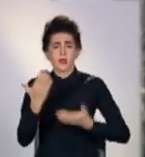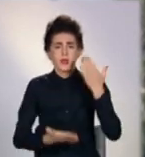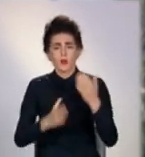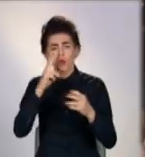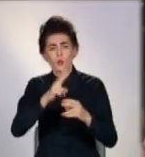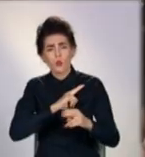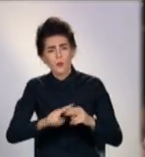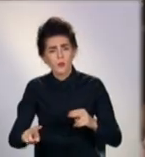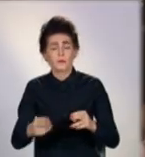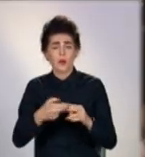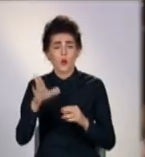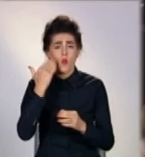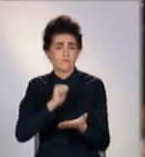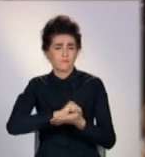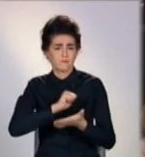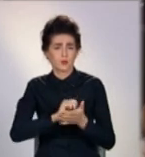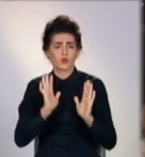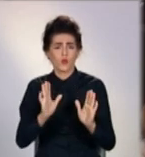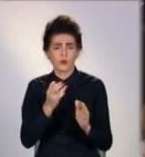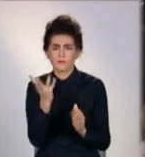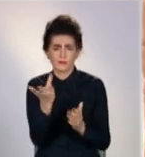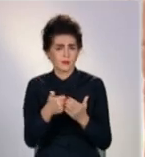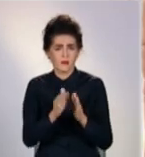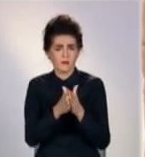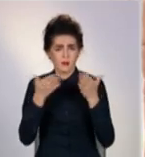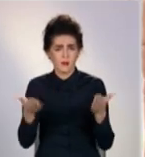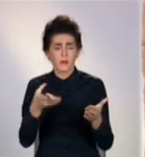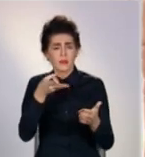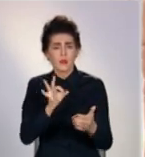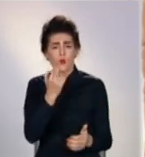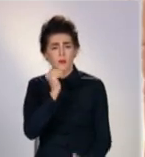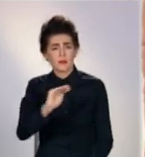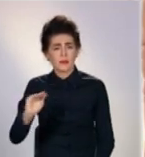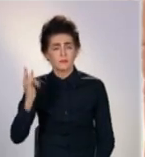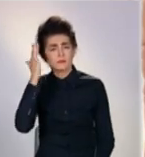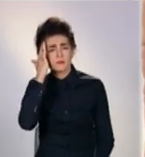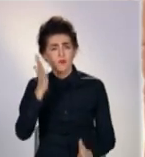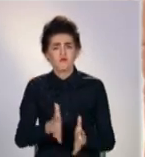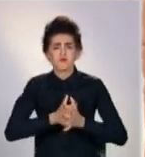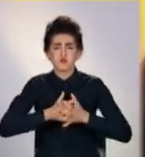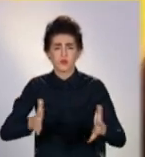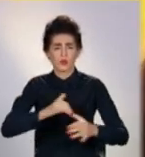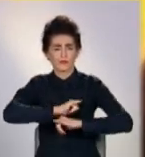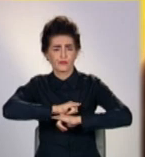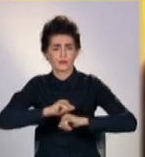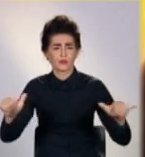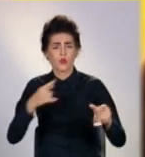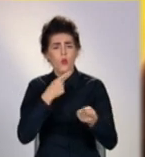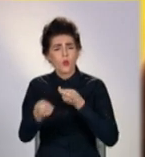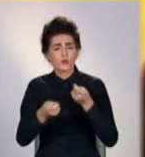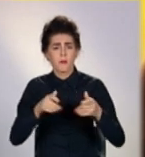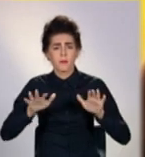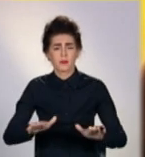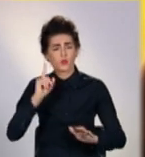загубиться. Поки надруковано лише кілька примірників фотосбірки, але підлітки мріють про великий тираж, аби про небезпечні місця